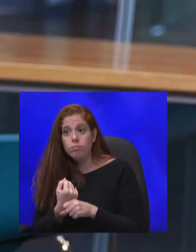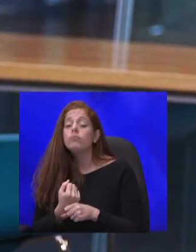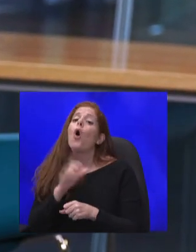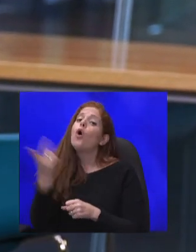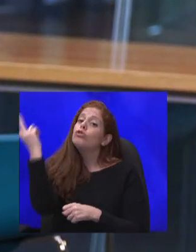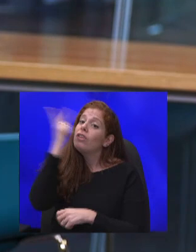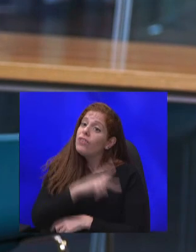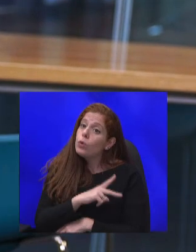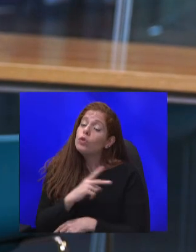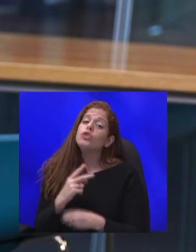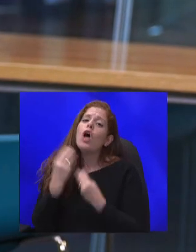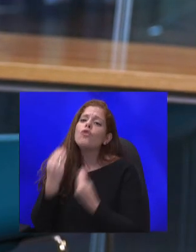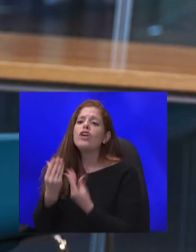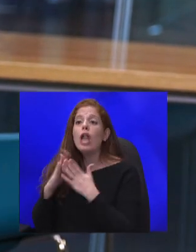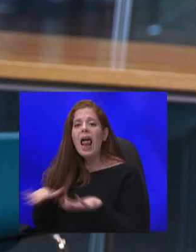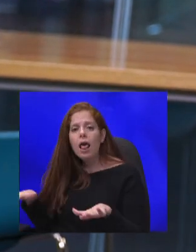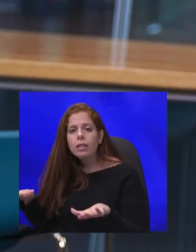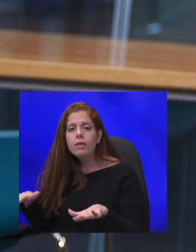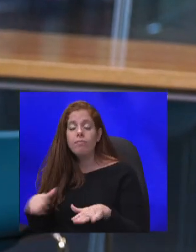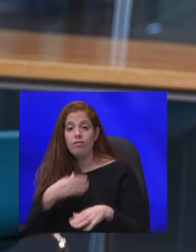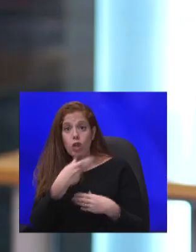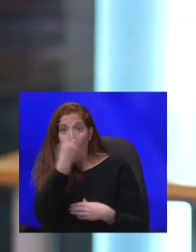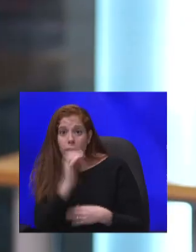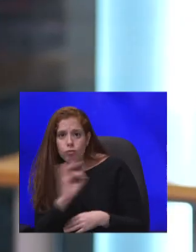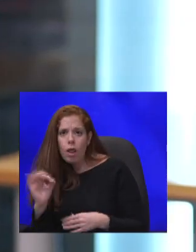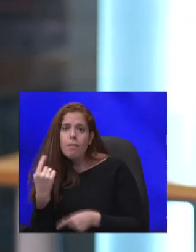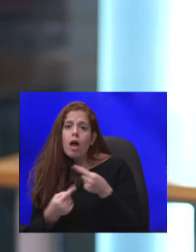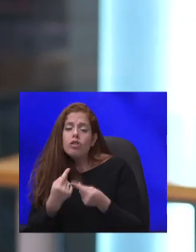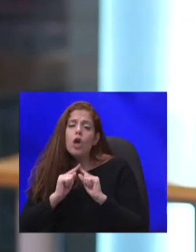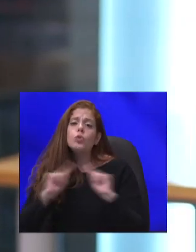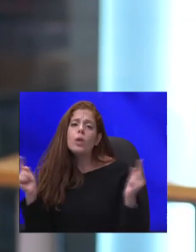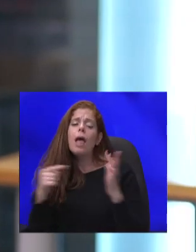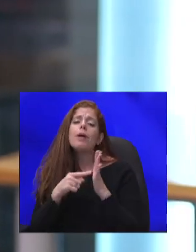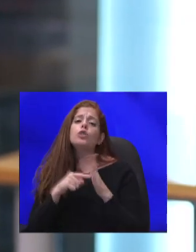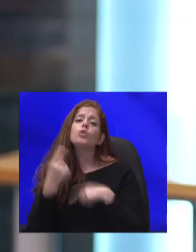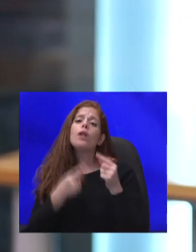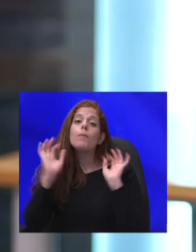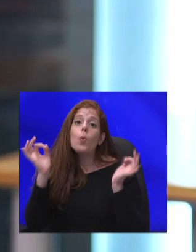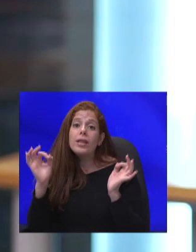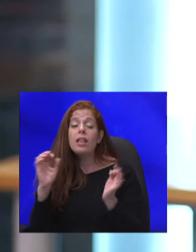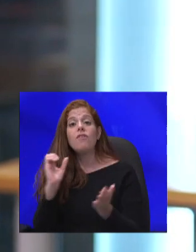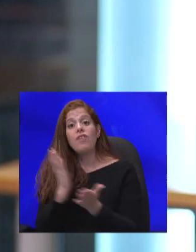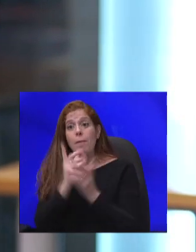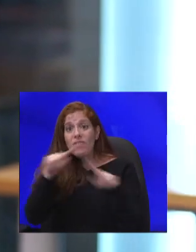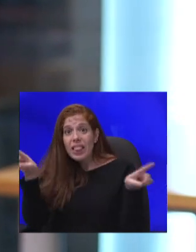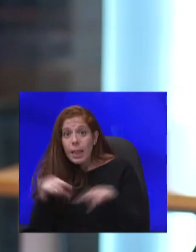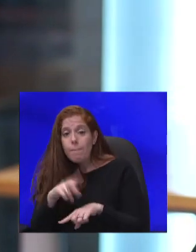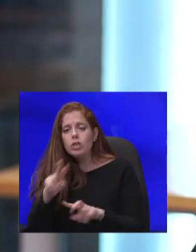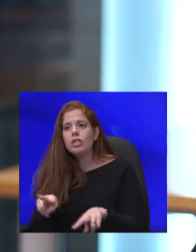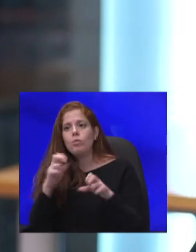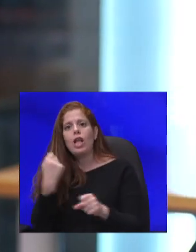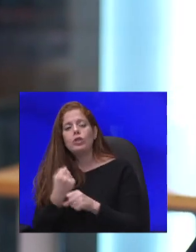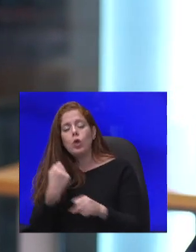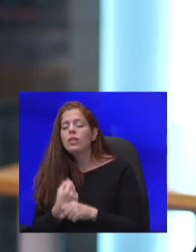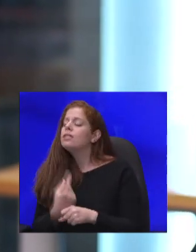הילדים וטובת ההורים שלהם שונה השנה, כי זו שנה מיוחדת. ואם כבר מבטלים, אז יש בו הזדמנות לעשות את זה אחת ולתמיד. בישראל